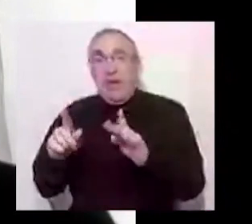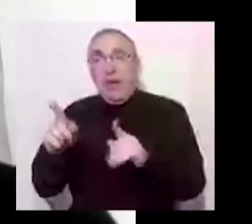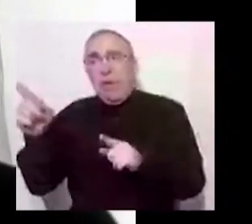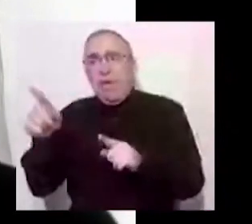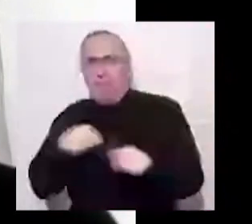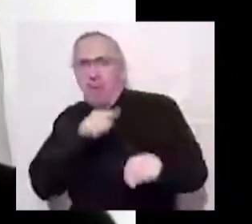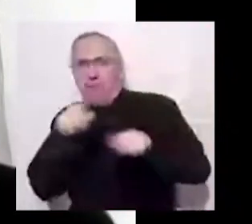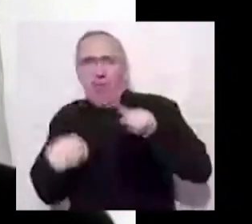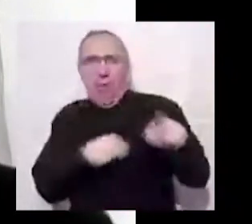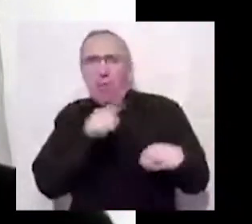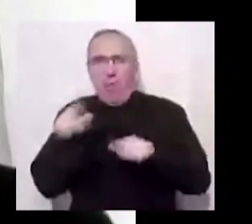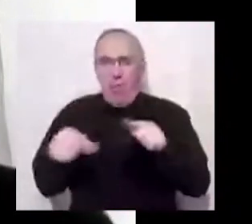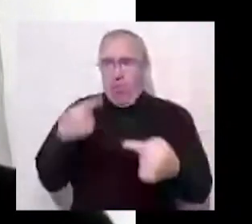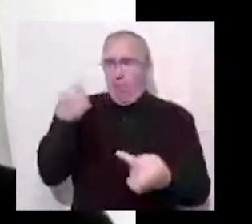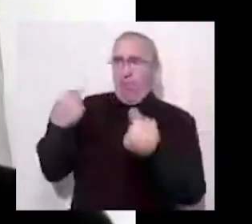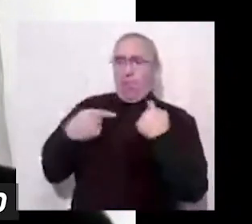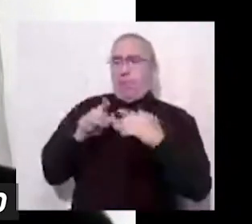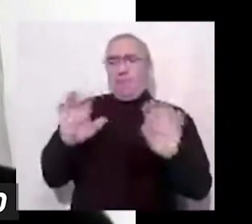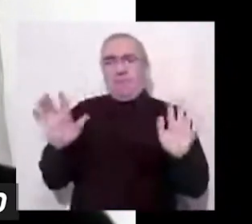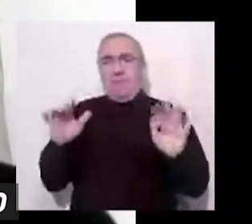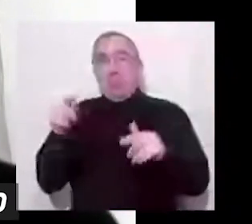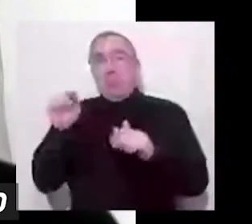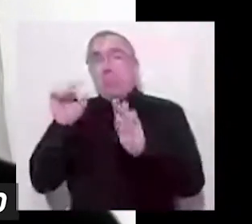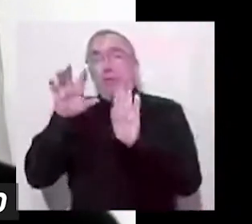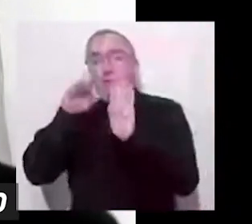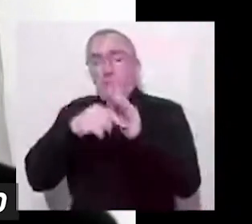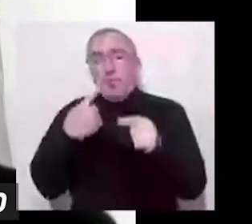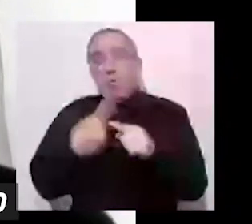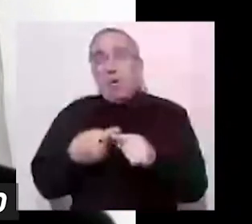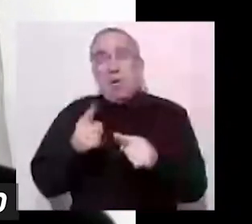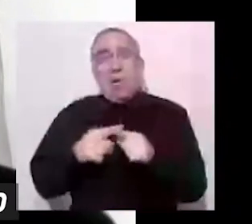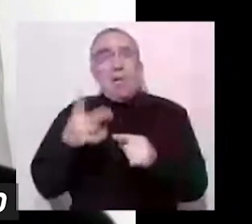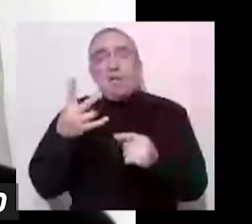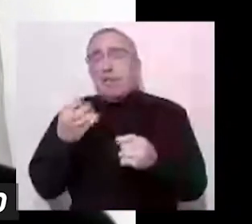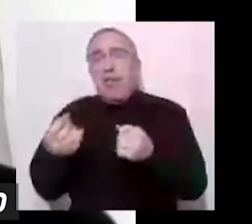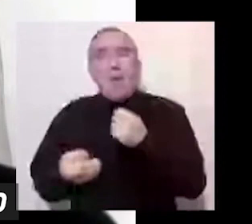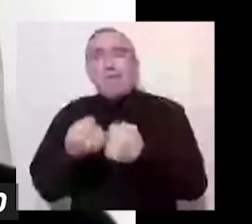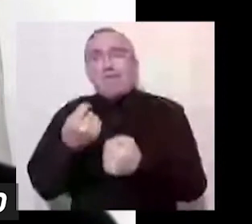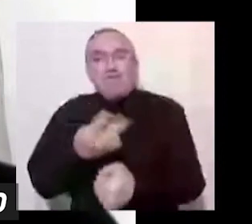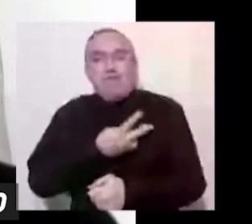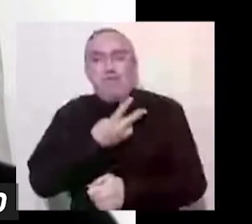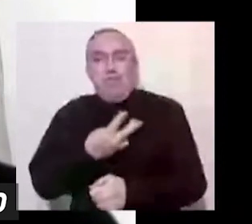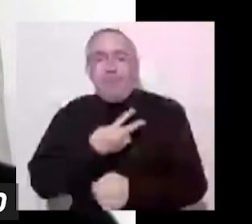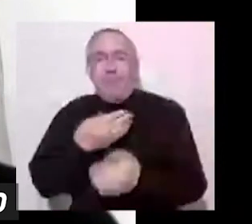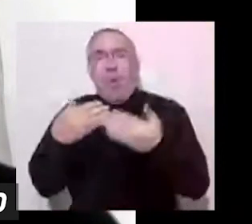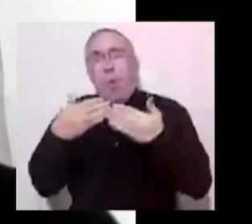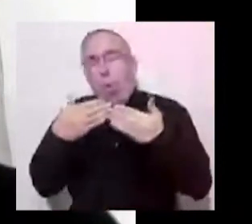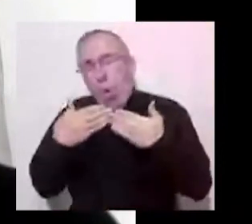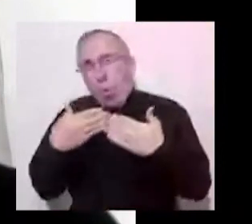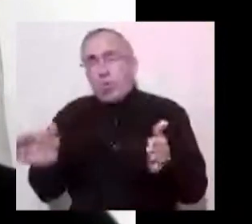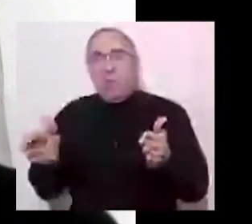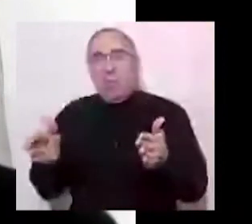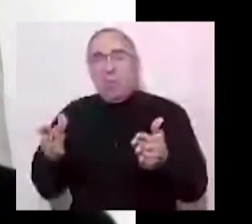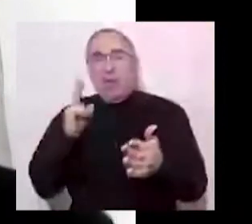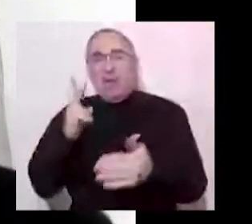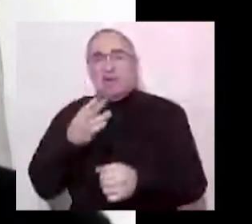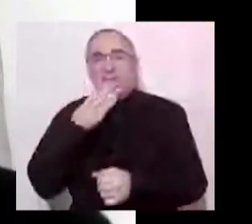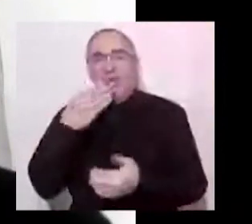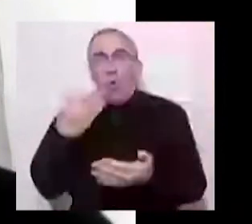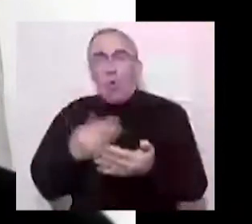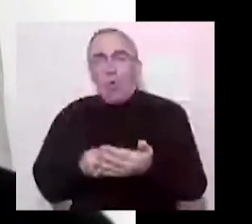Дальше сюда можна теж вложити таку штуку, не проявляти открыто к своїм